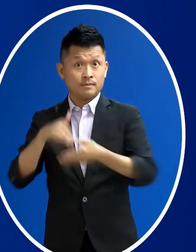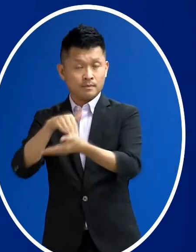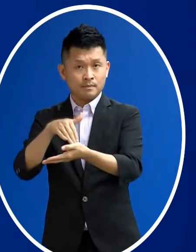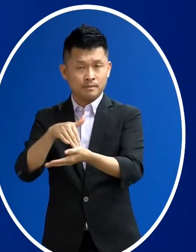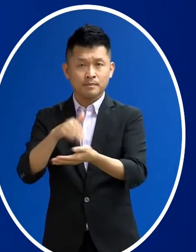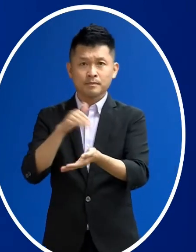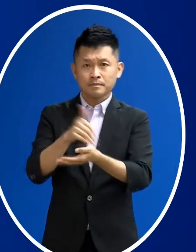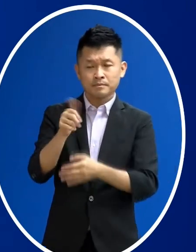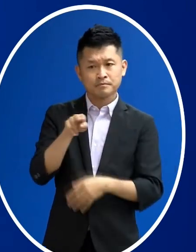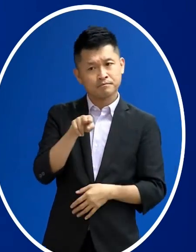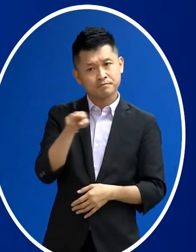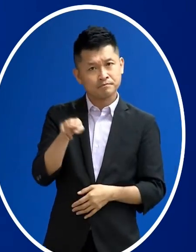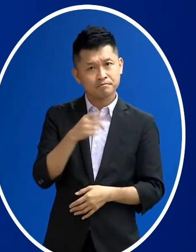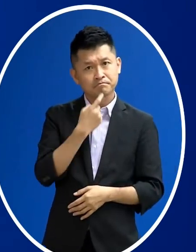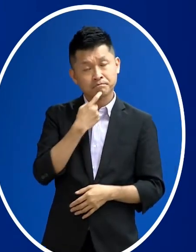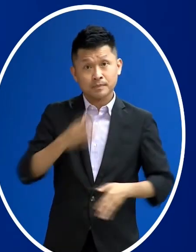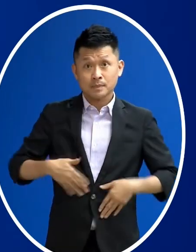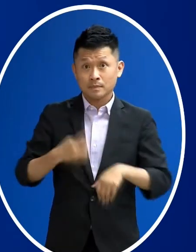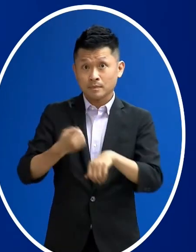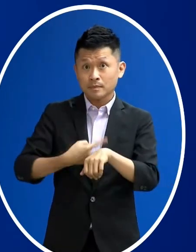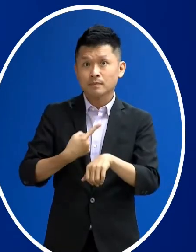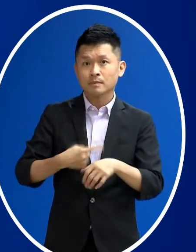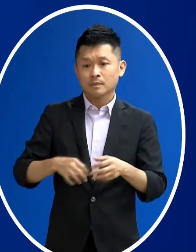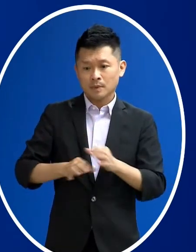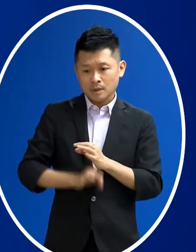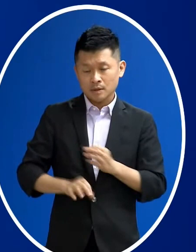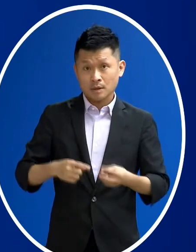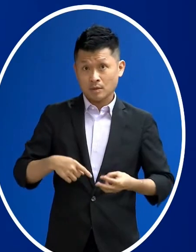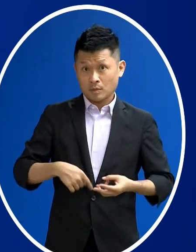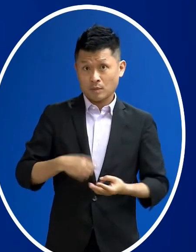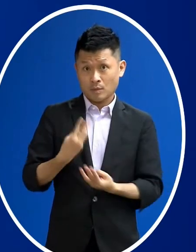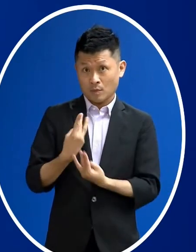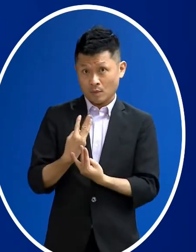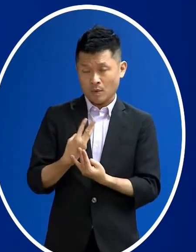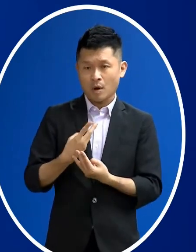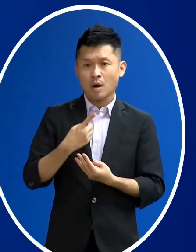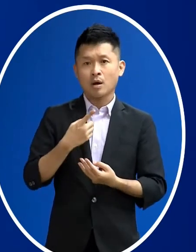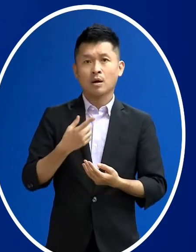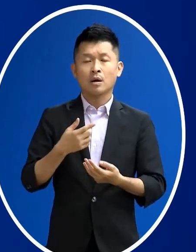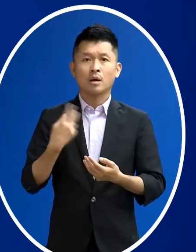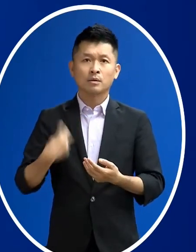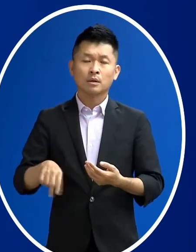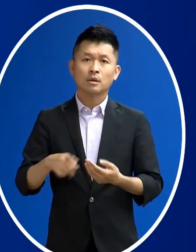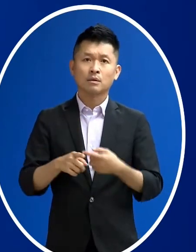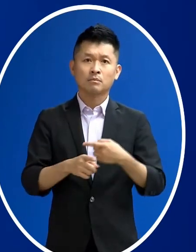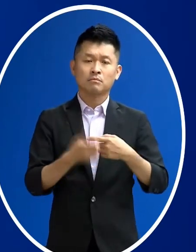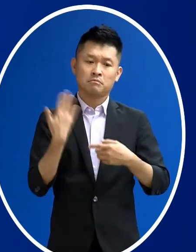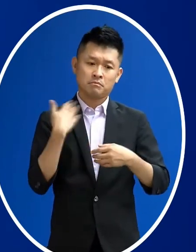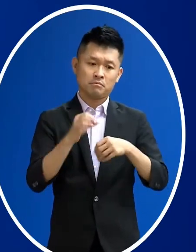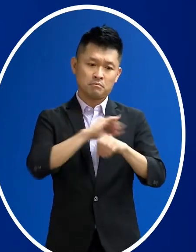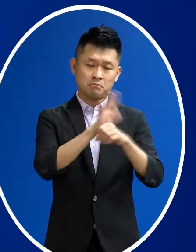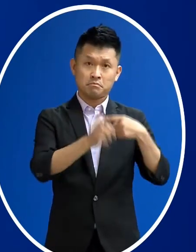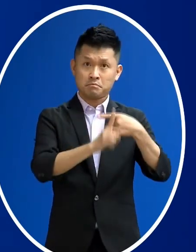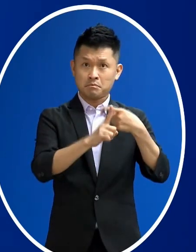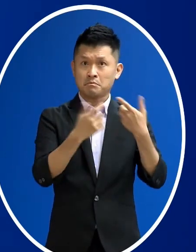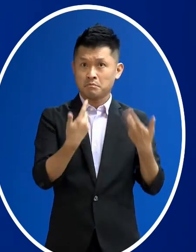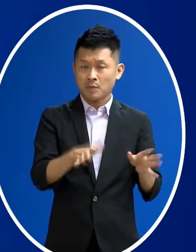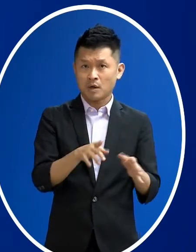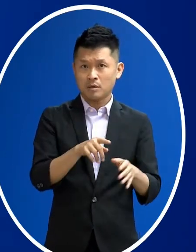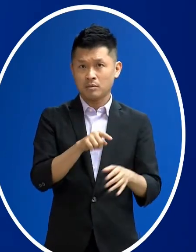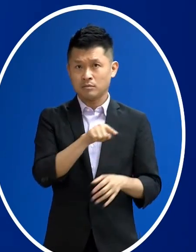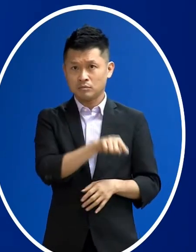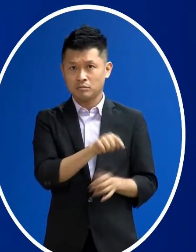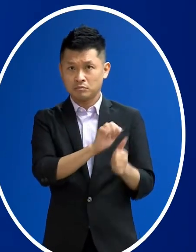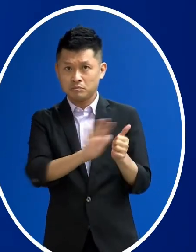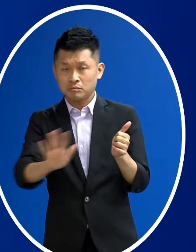有懷疑 可能是急性腸胃炎有合併脫水 但是同時也有 因為確診過COVID的關係有懷疑是miss C 所以